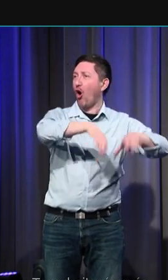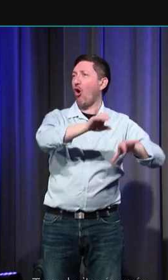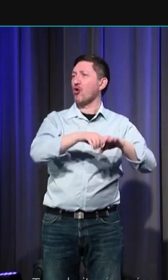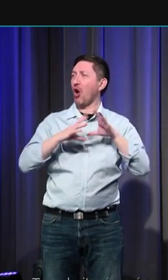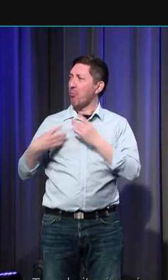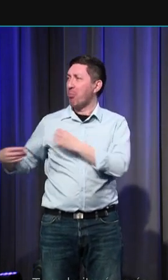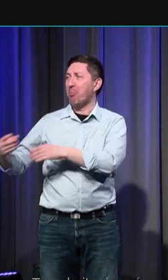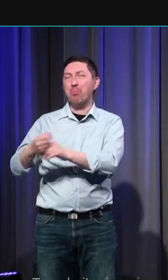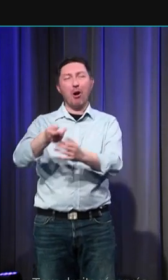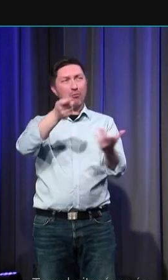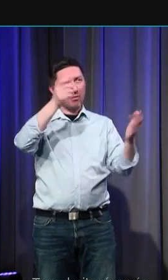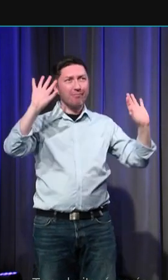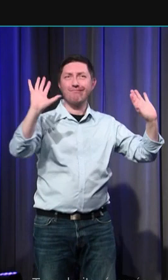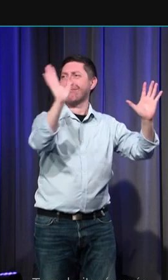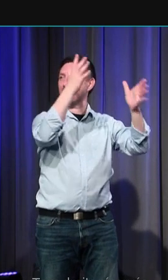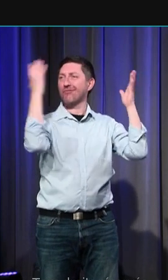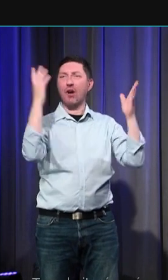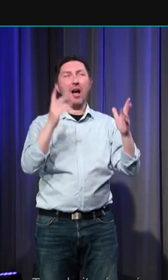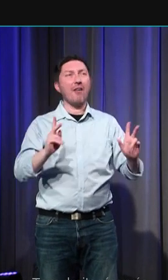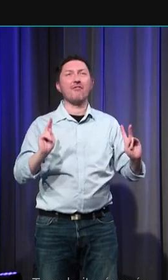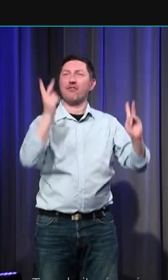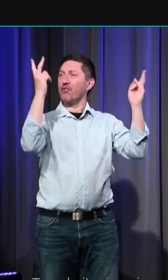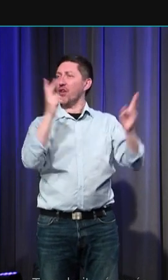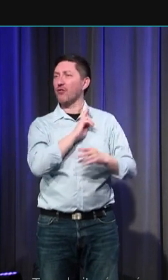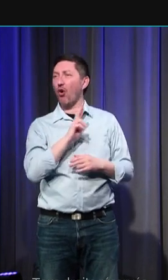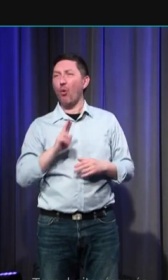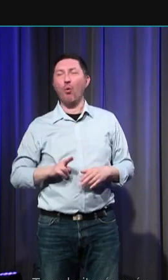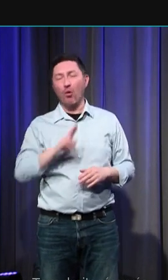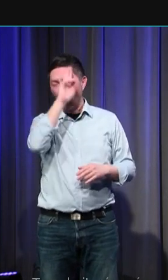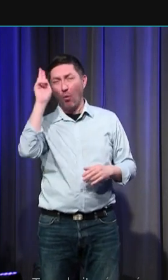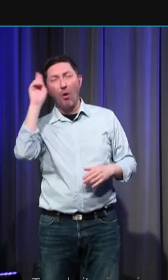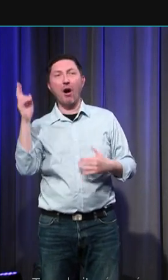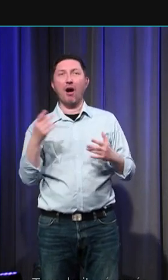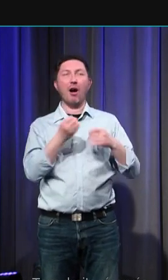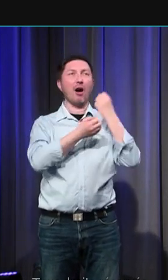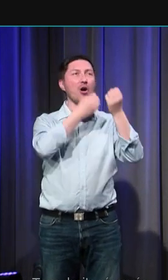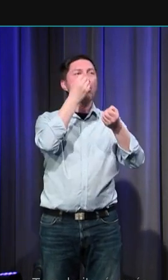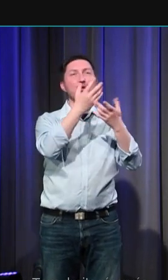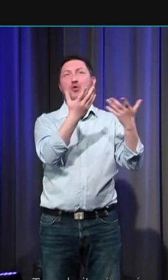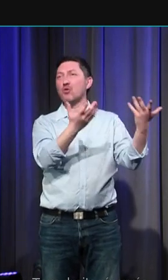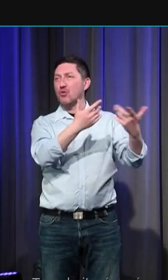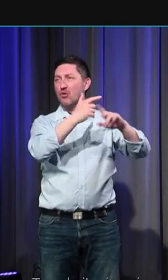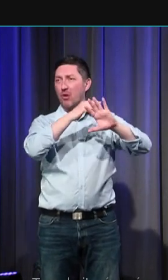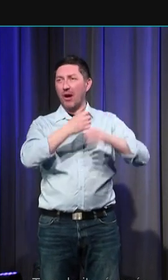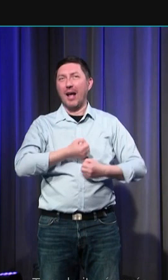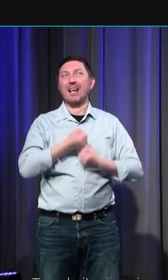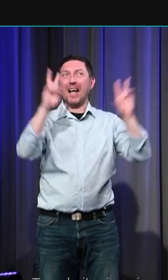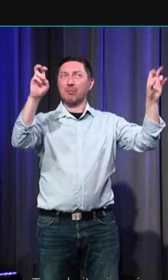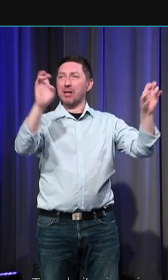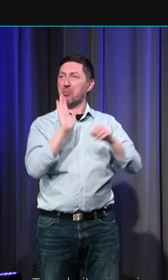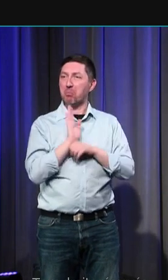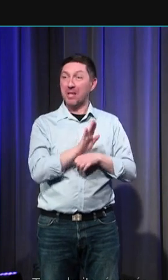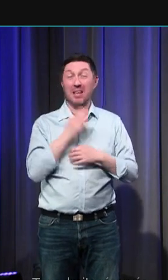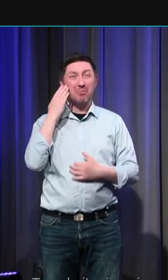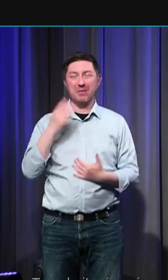à acclamer le prince au cri de vive le roi ou encore miséricorde quand la révolte éclate ce sont les